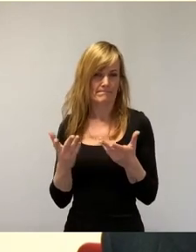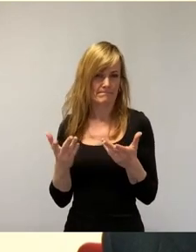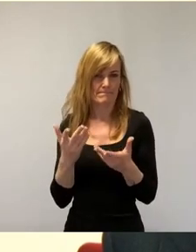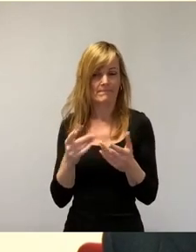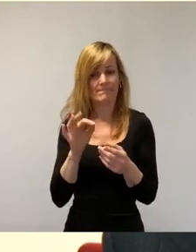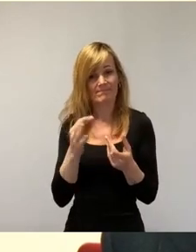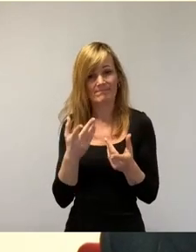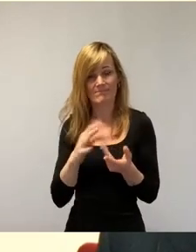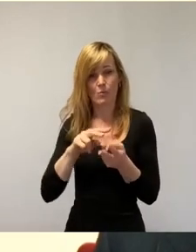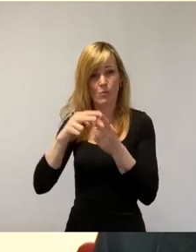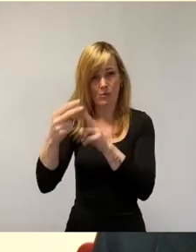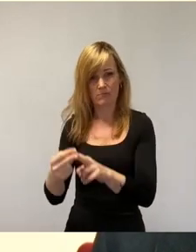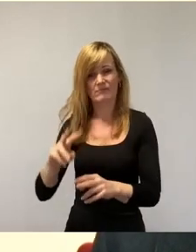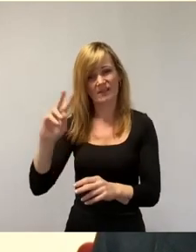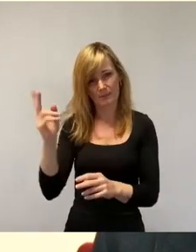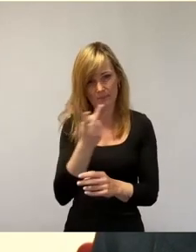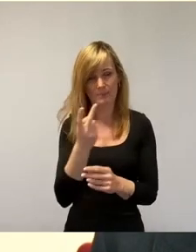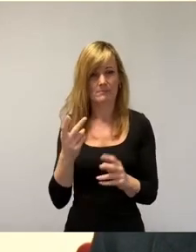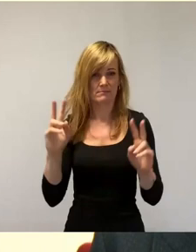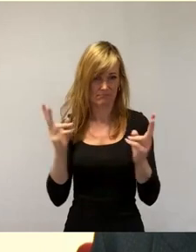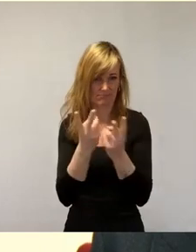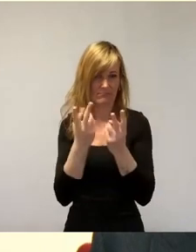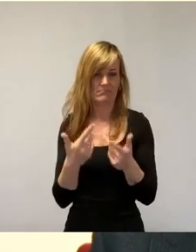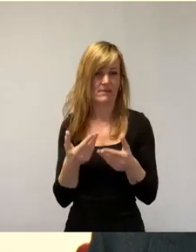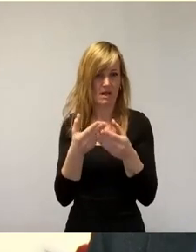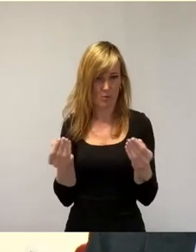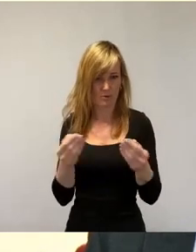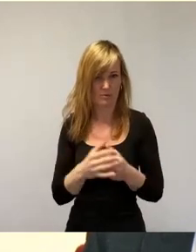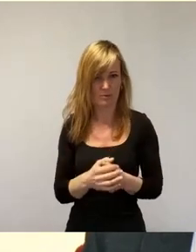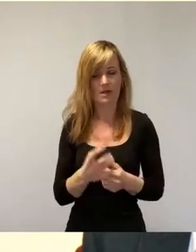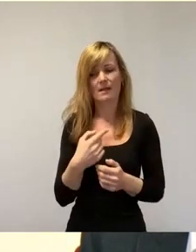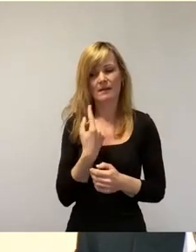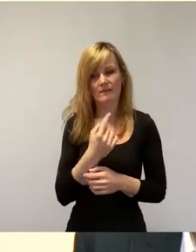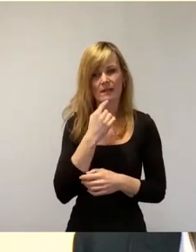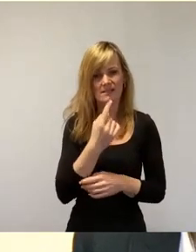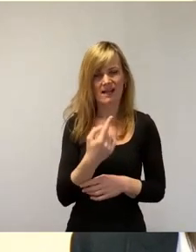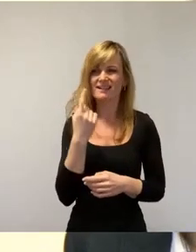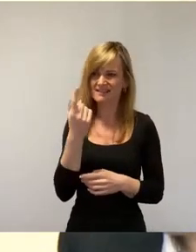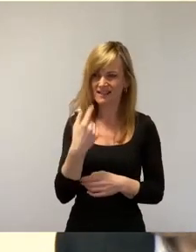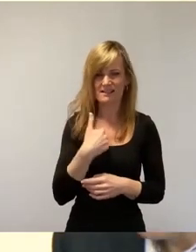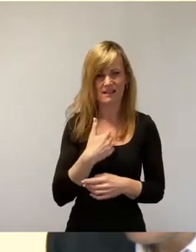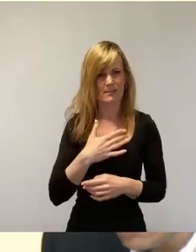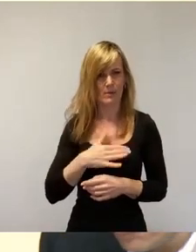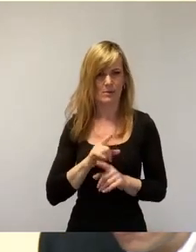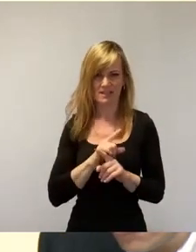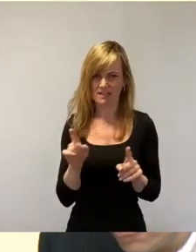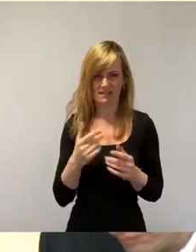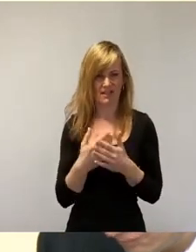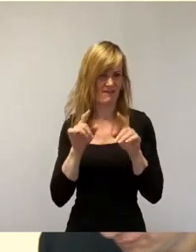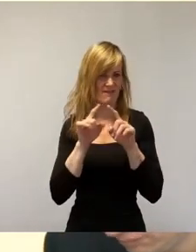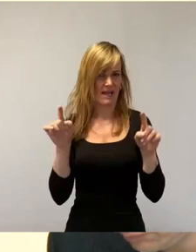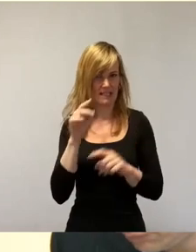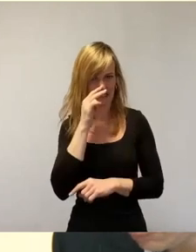haben ganz klar gesagt, nein, das wollen wir aus fachlicher Sicht definitiv nicht. Aber,